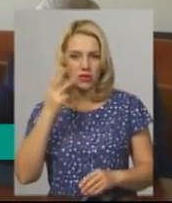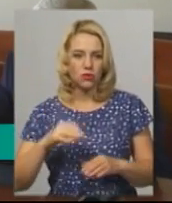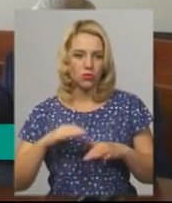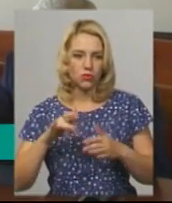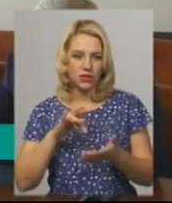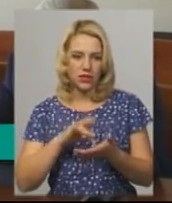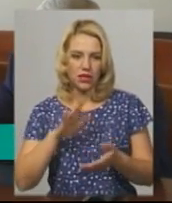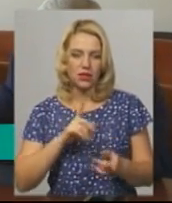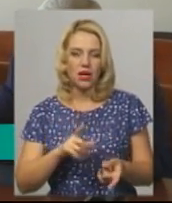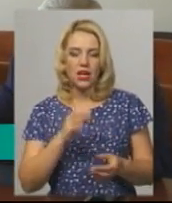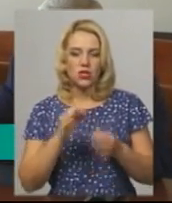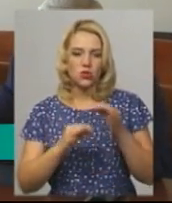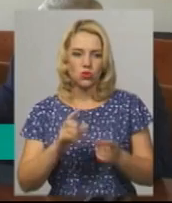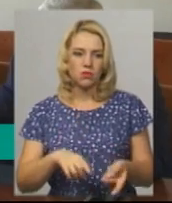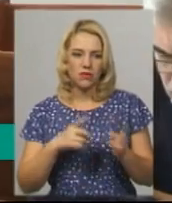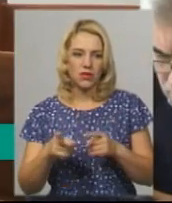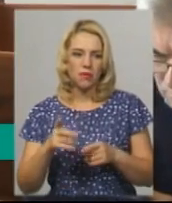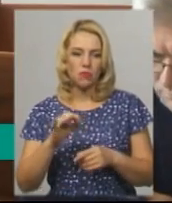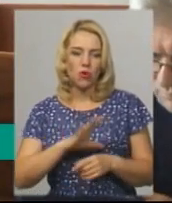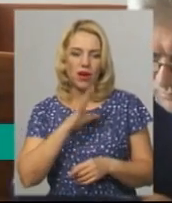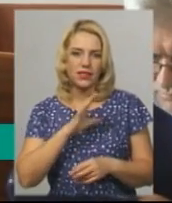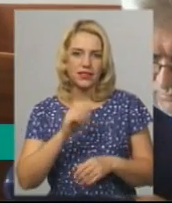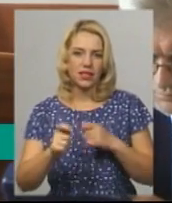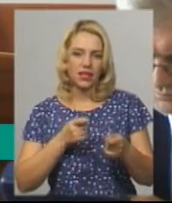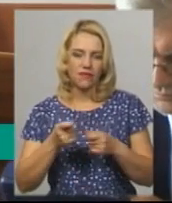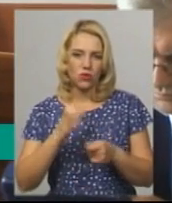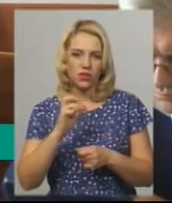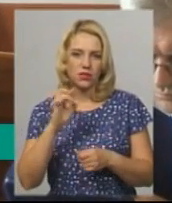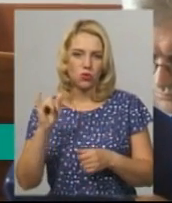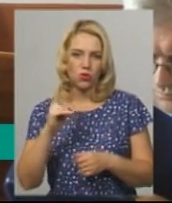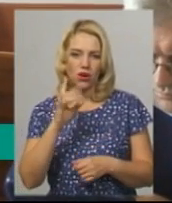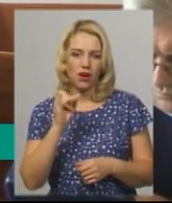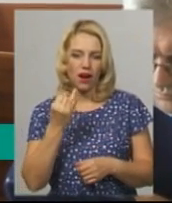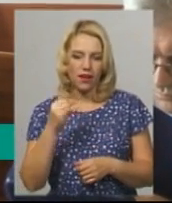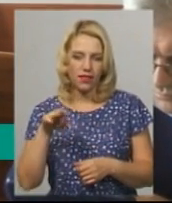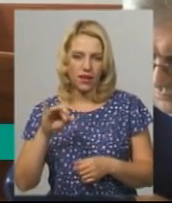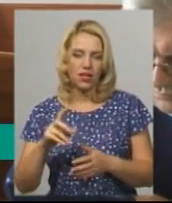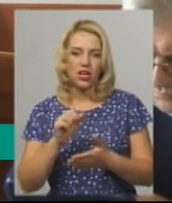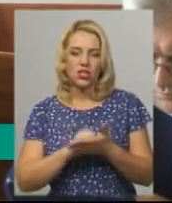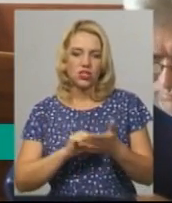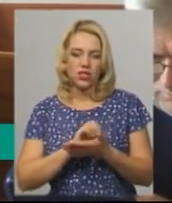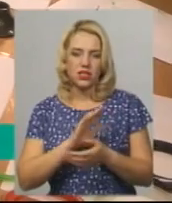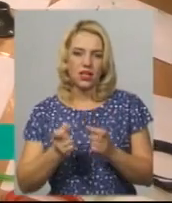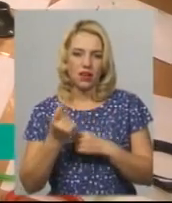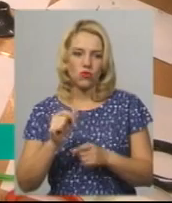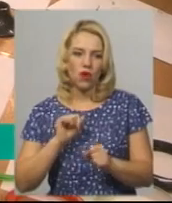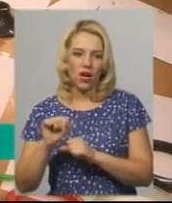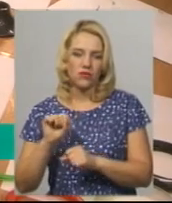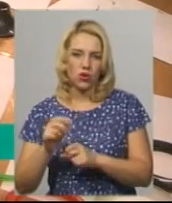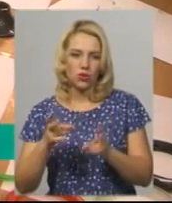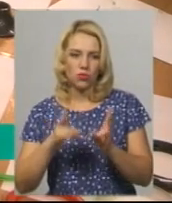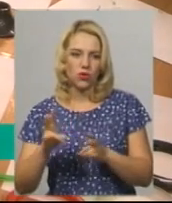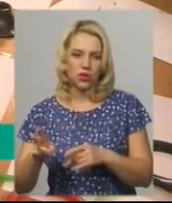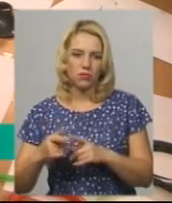перенесли судове засідання по екс-керівнику СБУ у Хмельницькій області Віктору Крайтору через наявку адвокатів потерпілих. Смарт